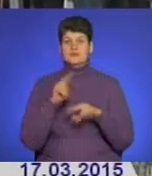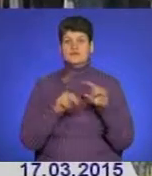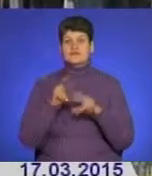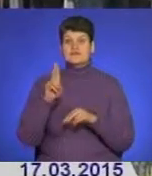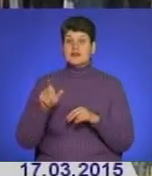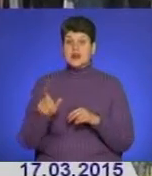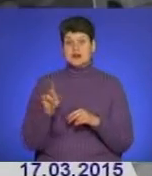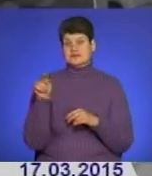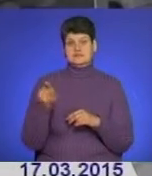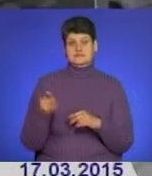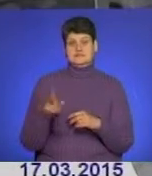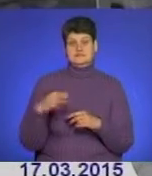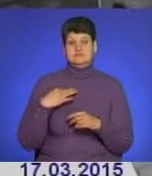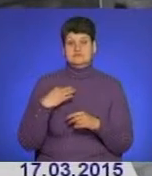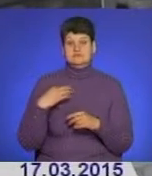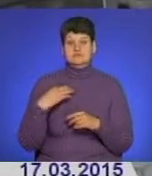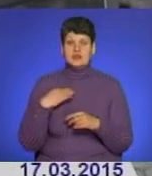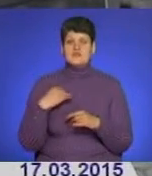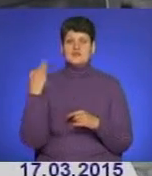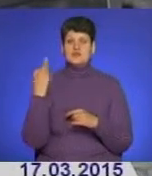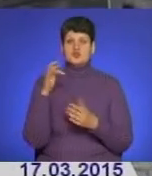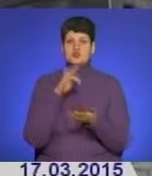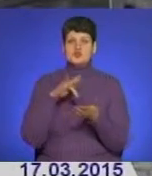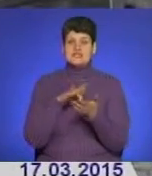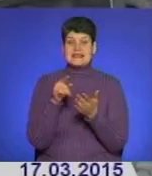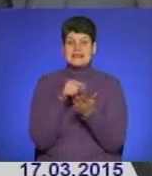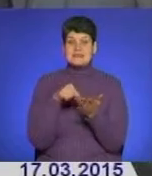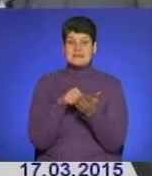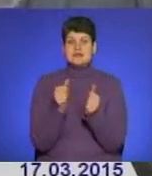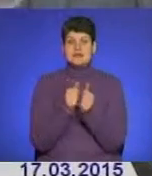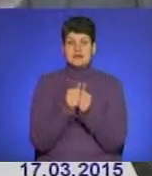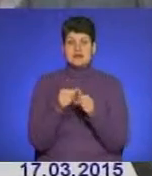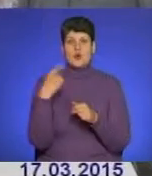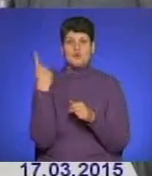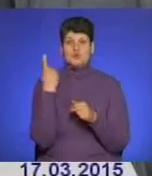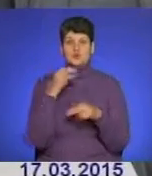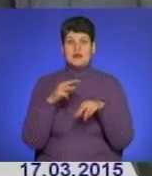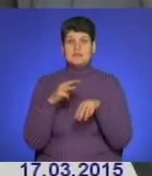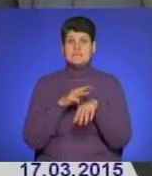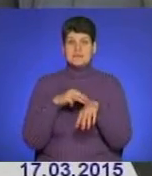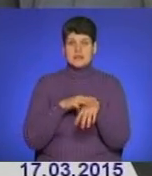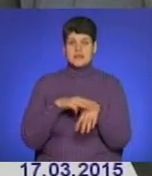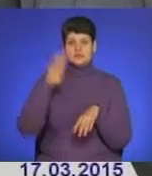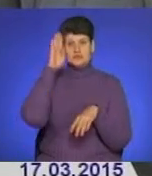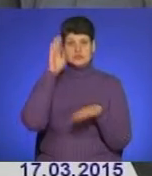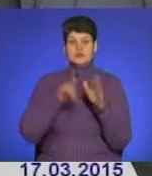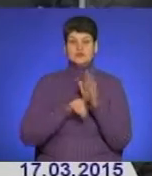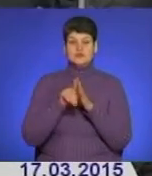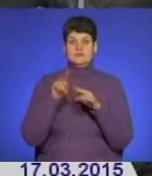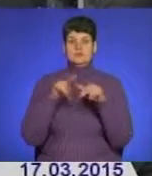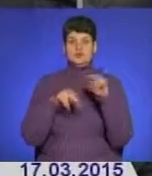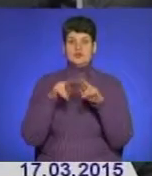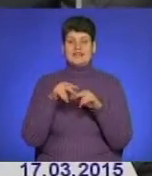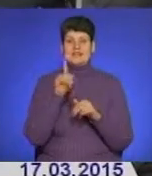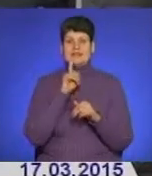Однак ті не змирилися. У історичному центрі міста, поряд із обласним управлінням міліції, чоловіки почали будувати конструкцію